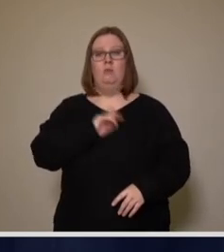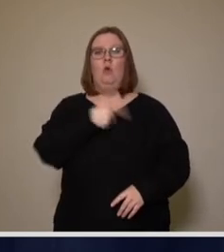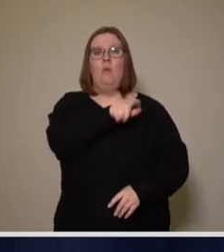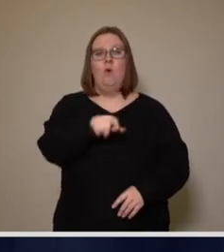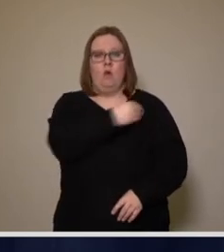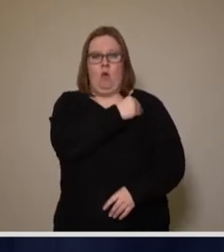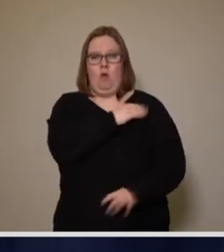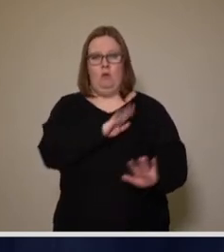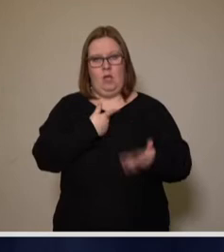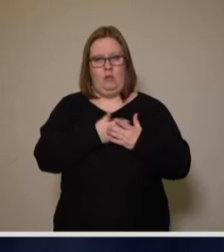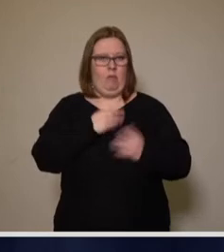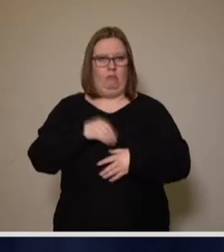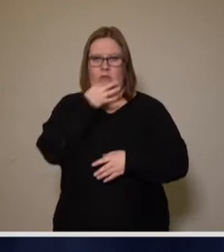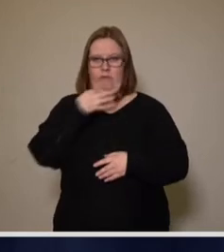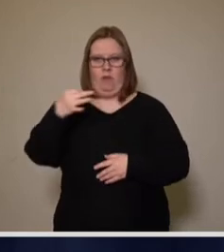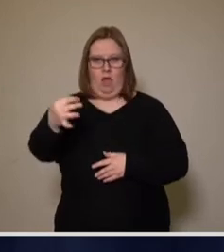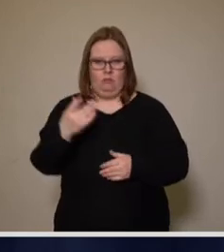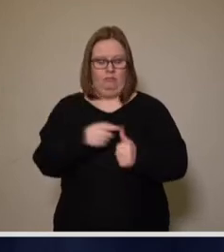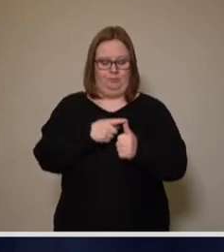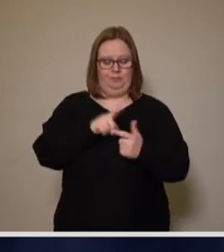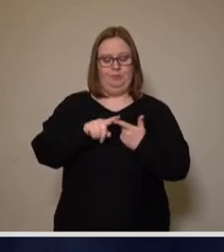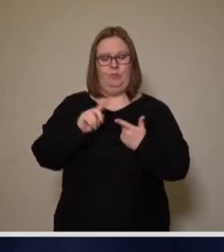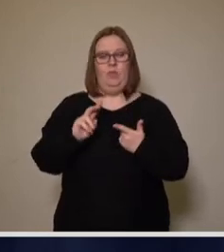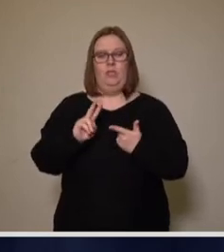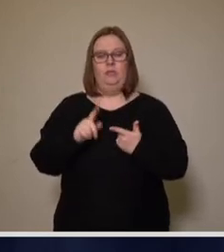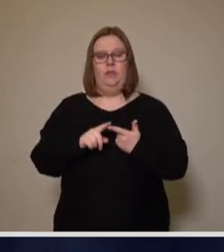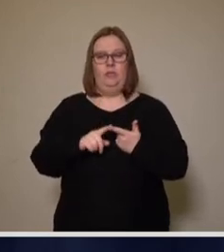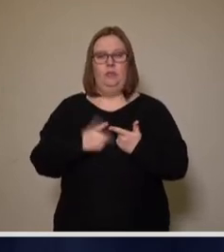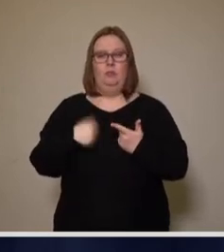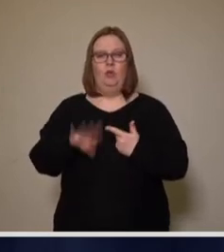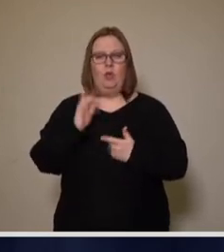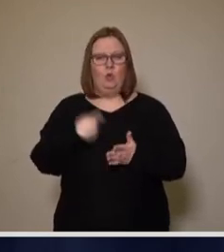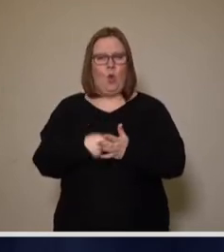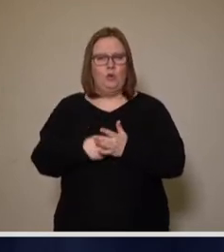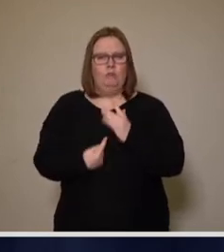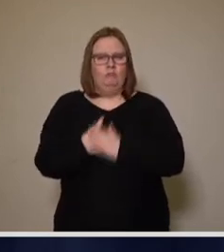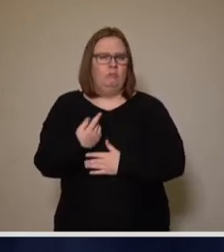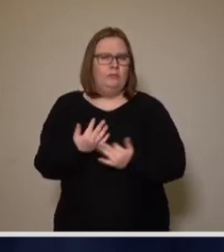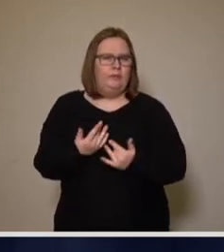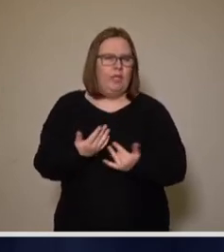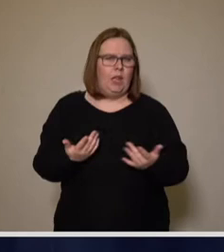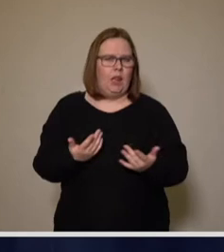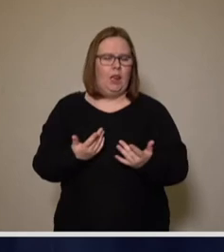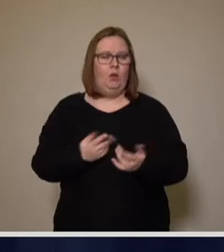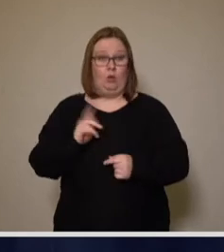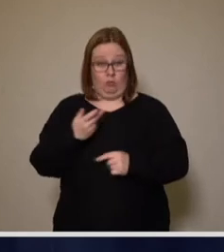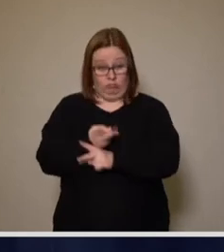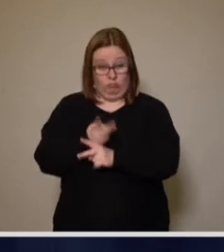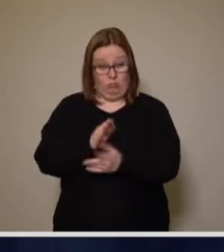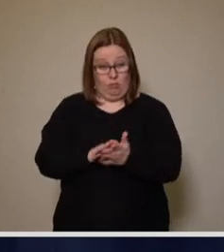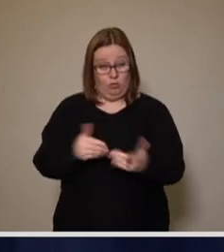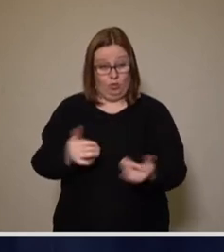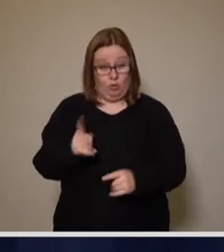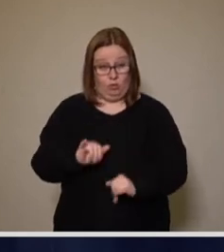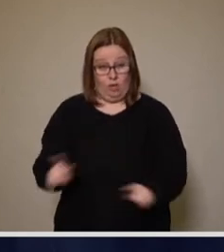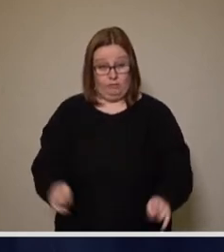Bürgern erreicht. Das war das eine. Das zweite ist, welche Kosten sind dabei entstanden und soll das so auf alle Ewigkeit